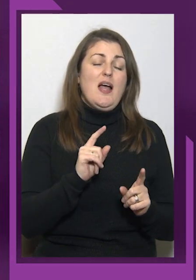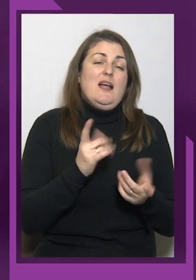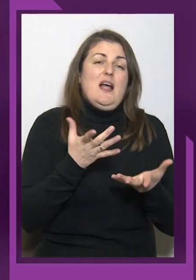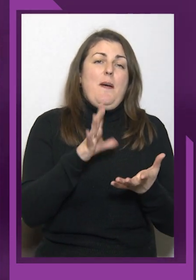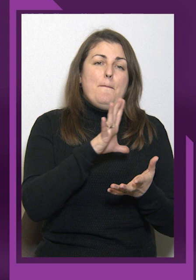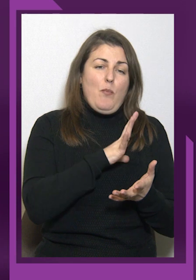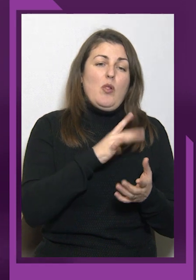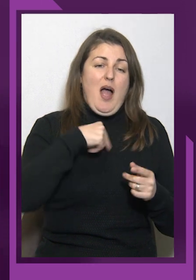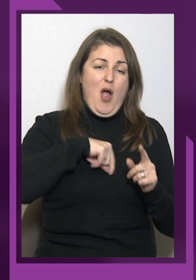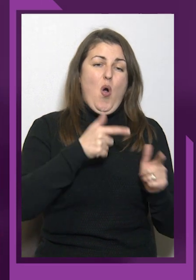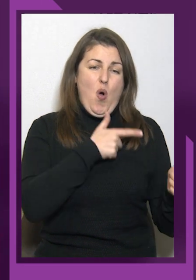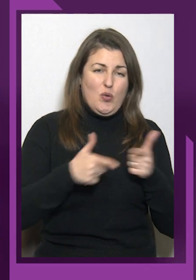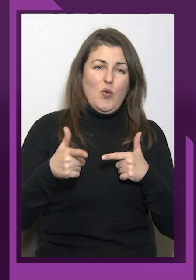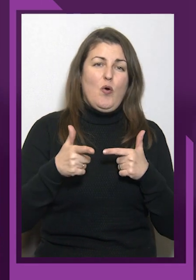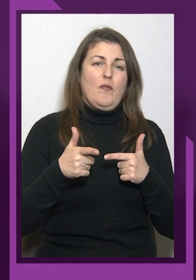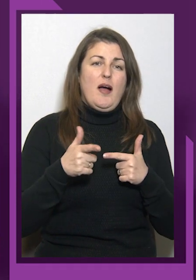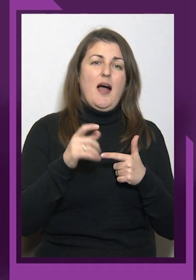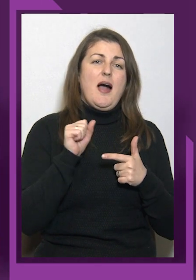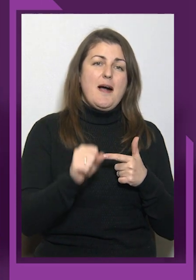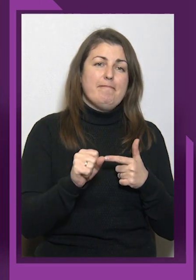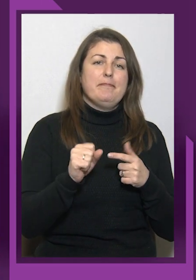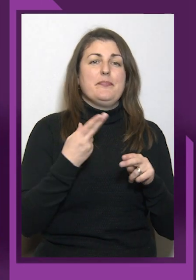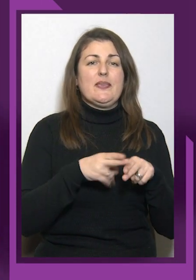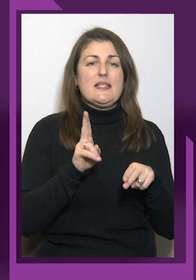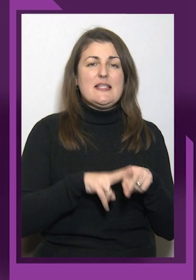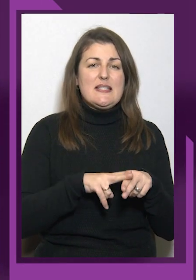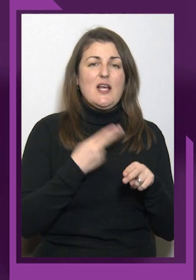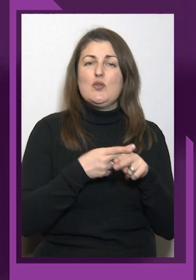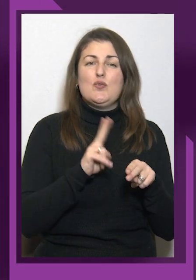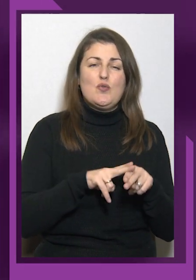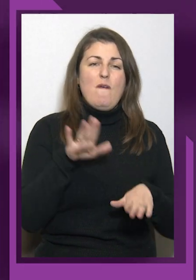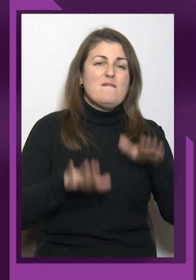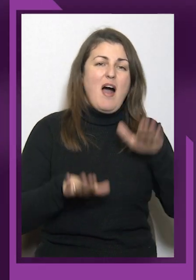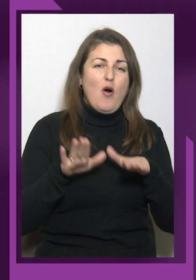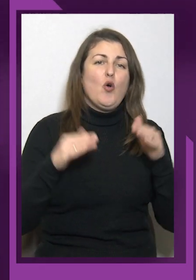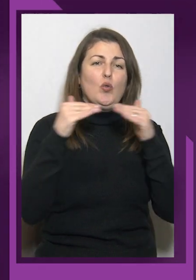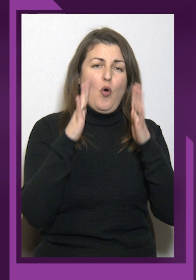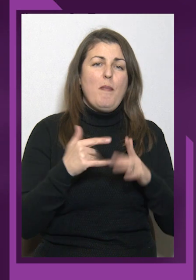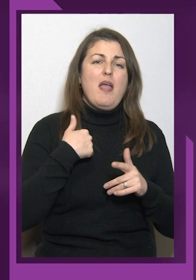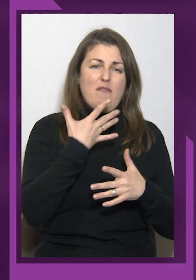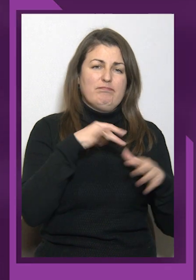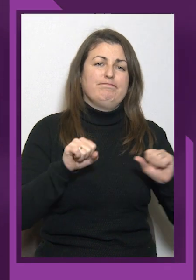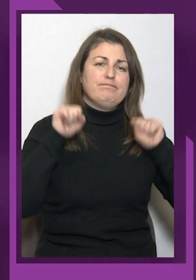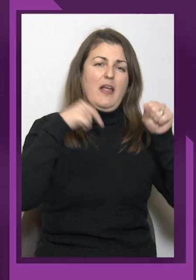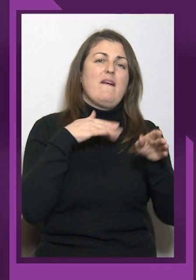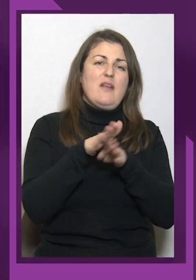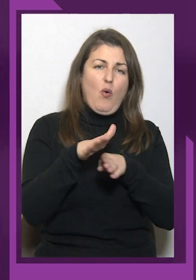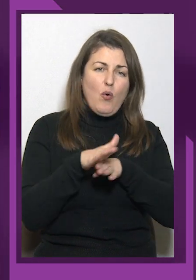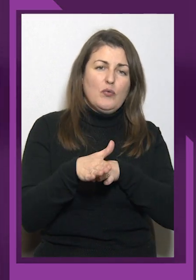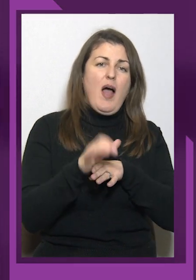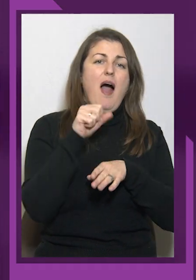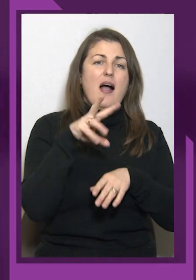Цю вагу дома я вже жала, виконувала, але не піддалася у другій спробі.